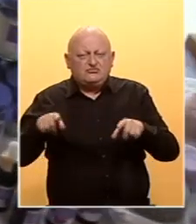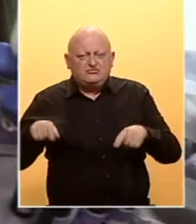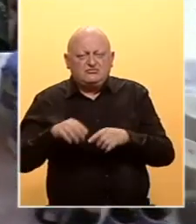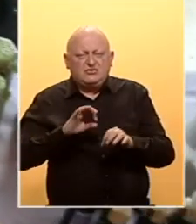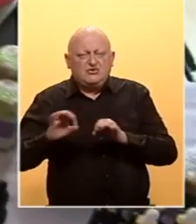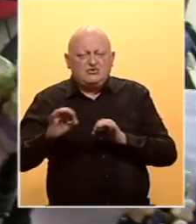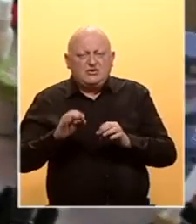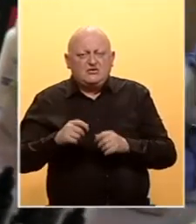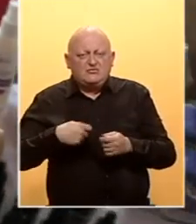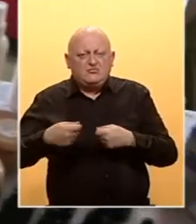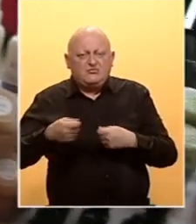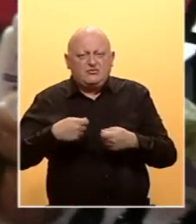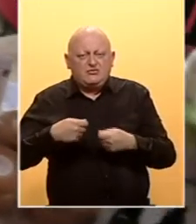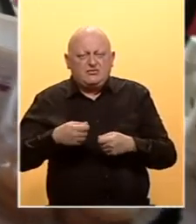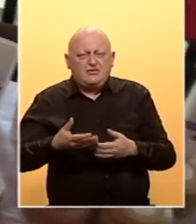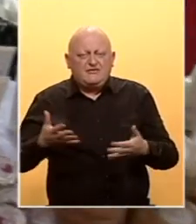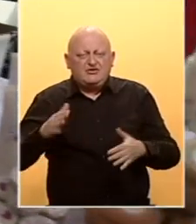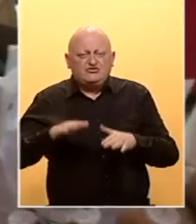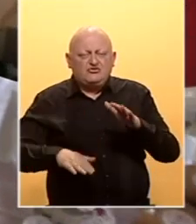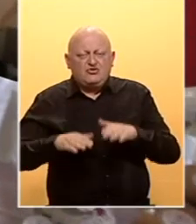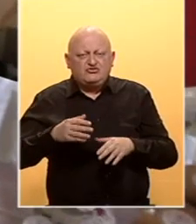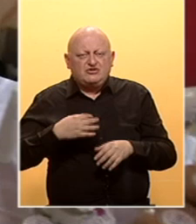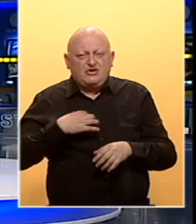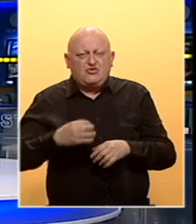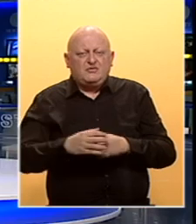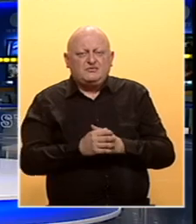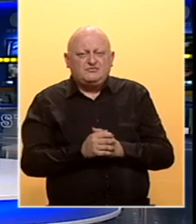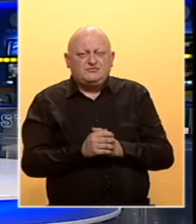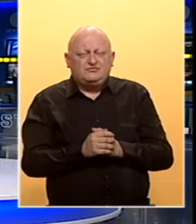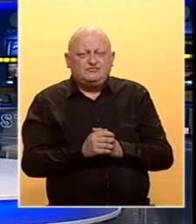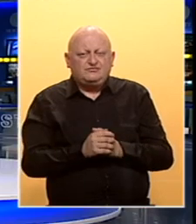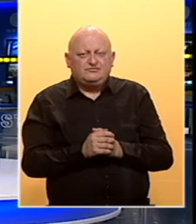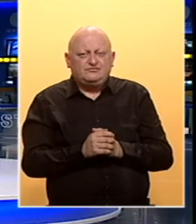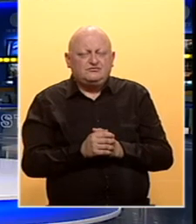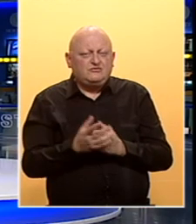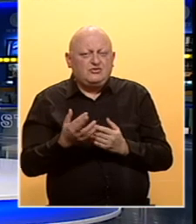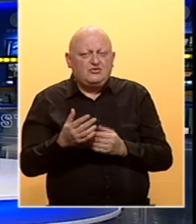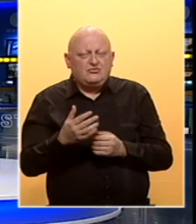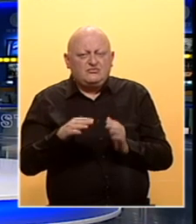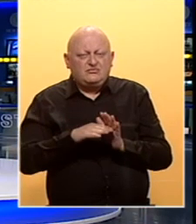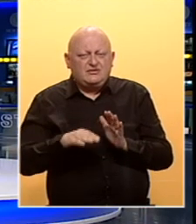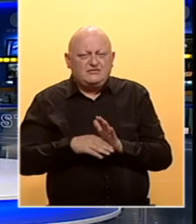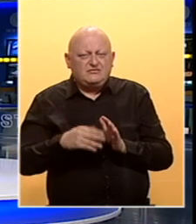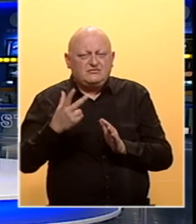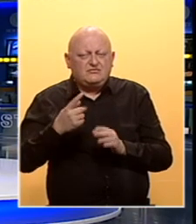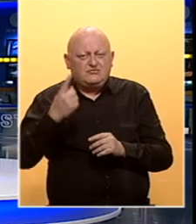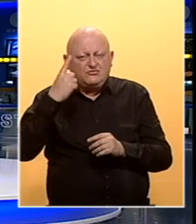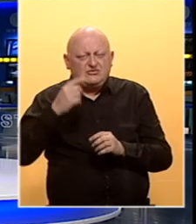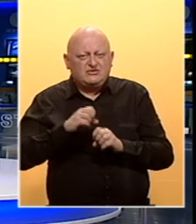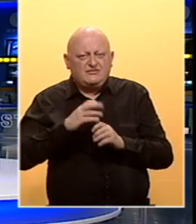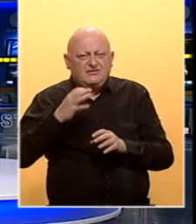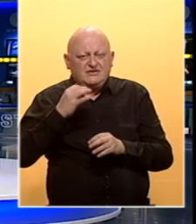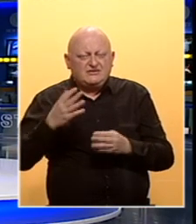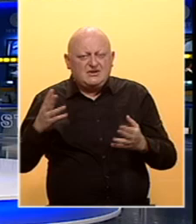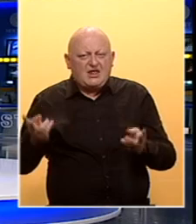osigurala proizvodnja većih količina roba. I toliko u trećem dremniku od podsjećanje na vijesti